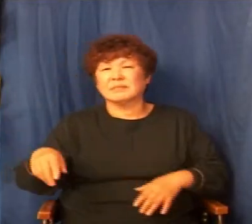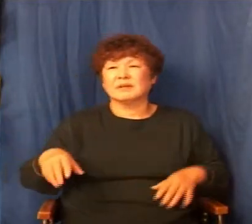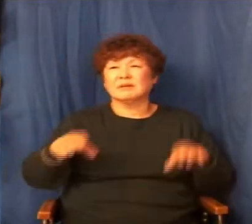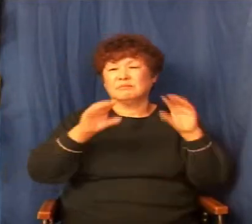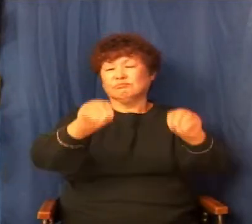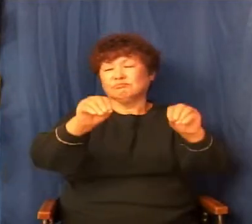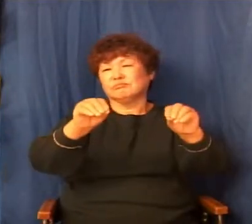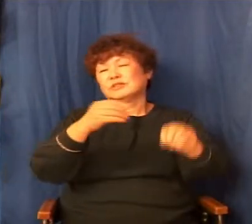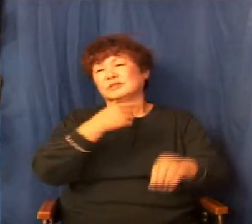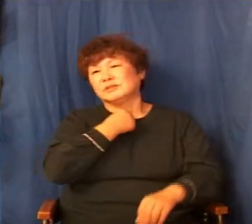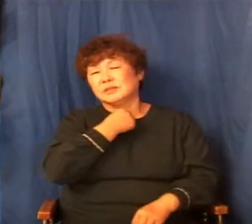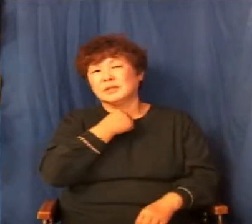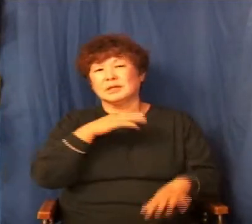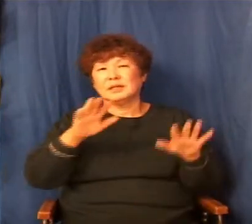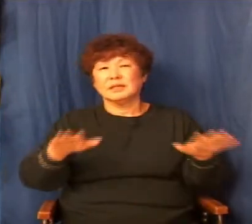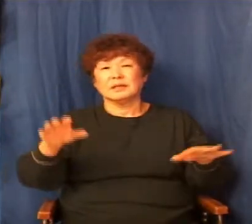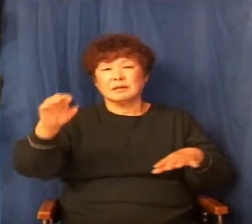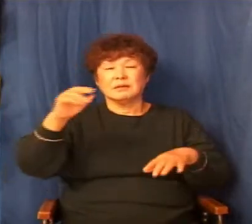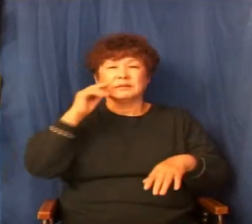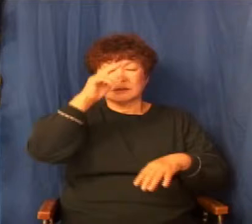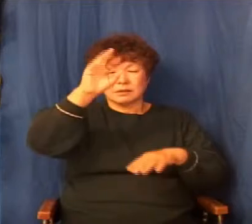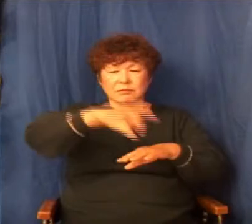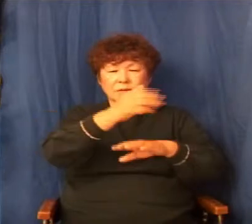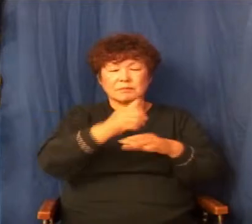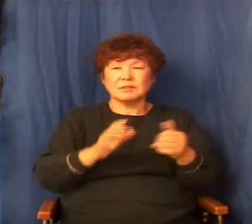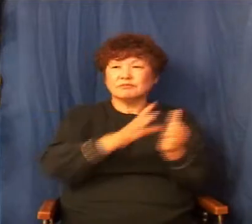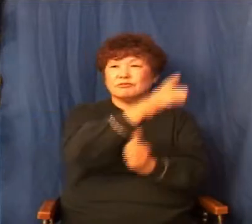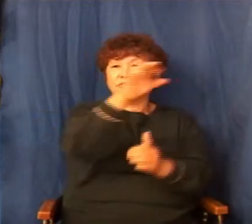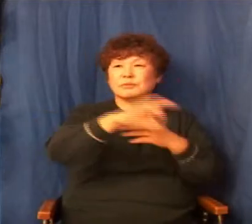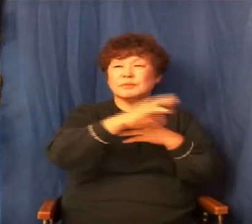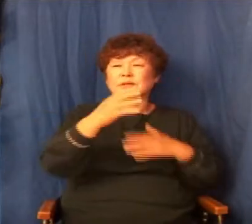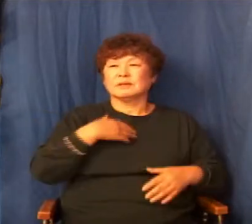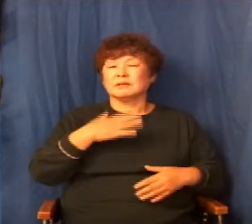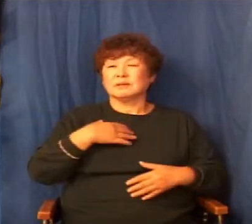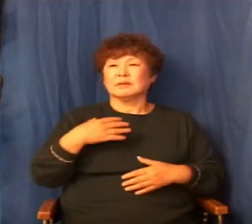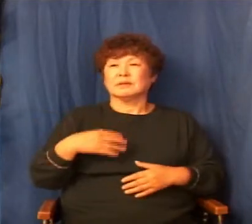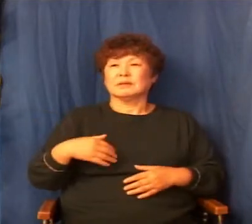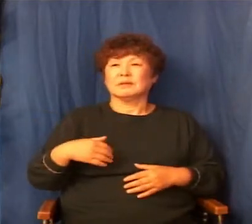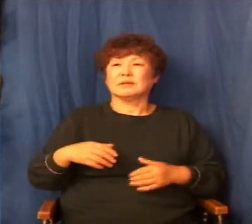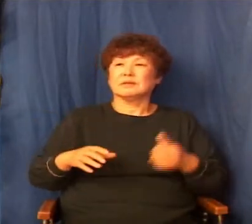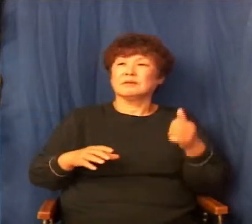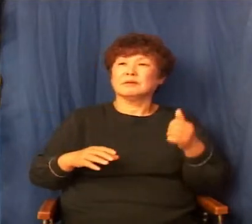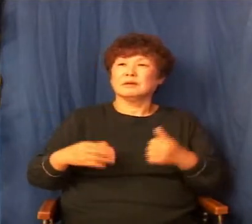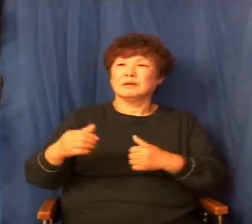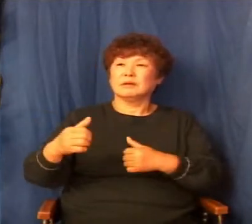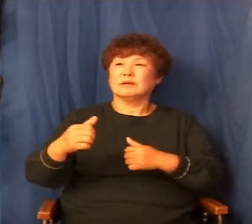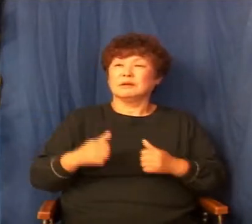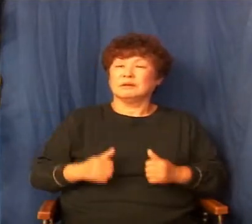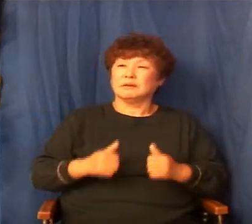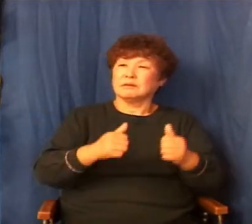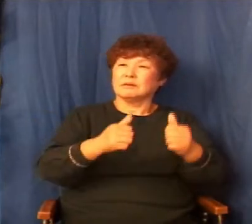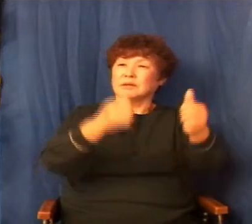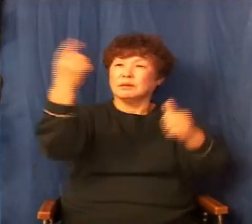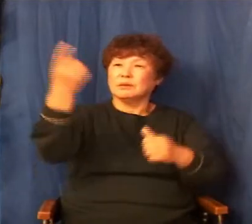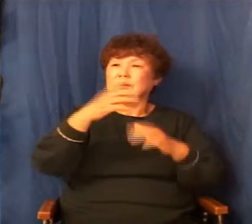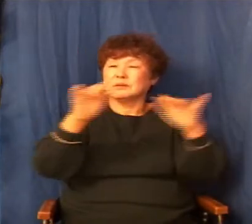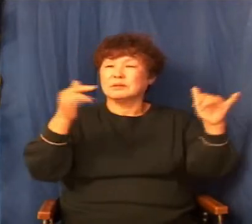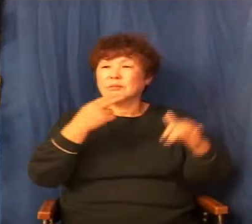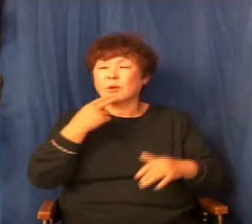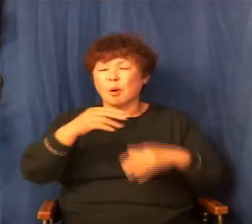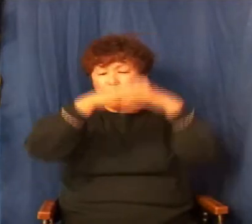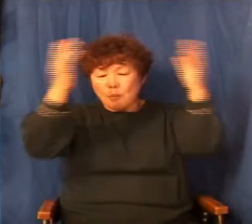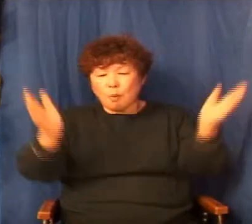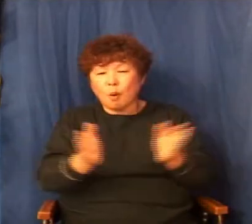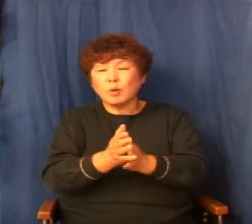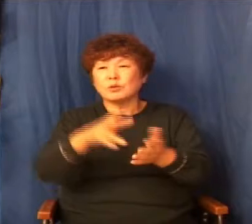이것만 해결되면 이 사람만 없어지면 더 이상 나를 쫓을 수 있는 사람이 없을 것 같고 그곳에서 모든